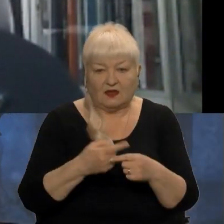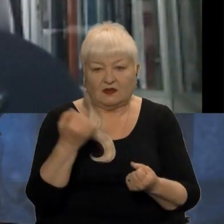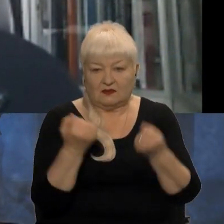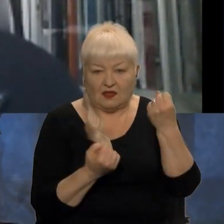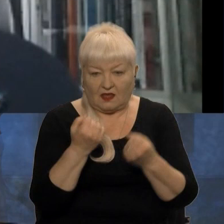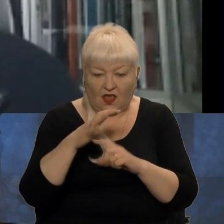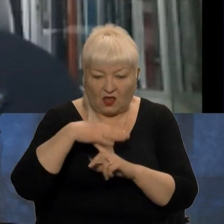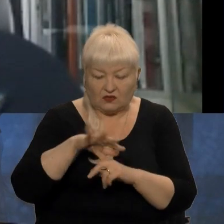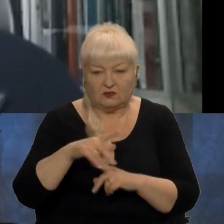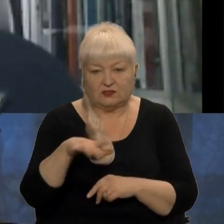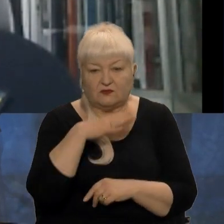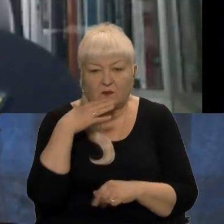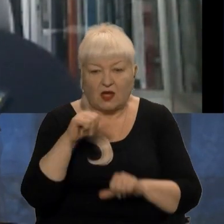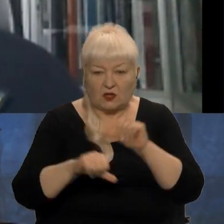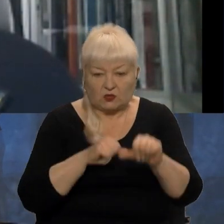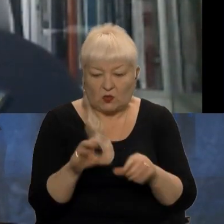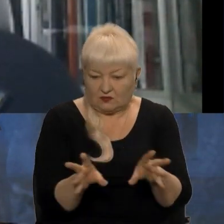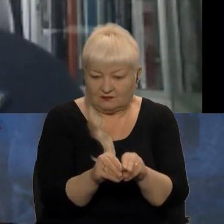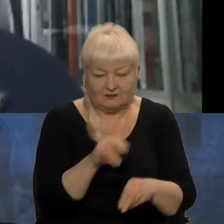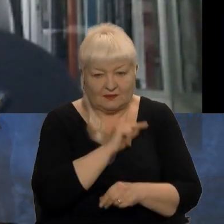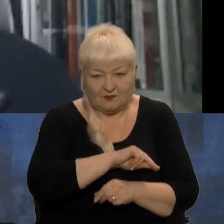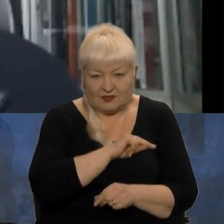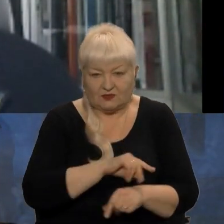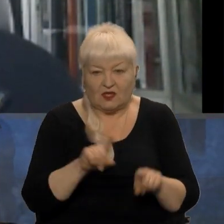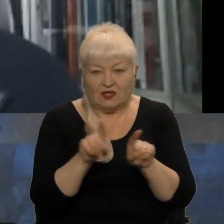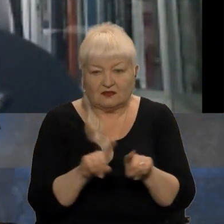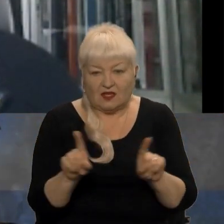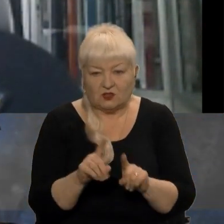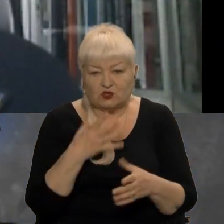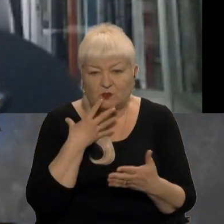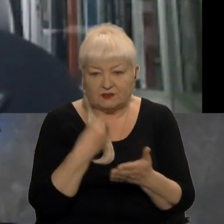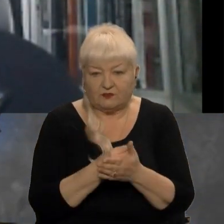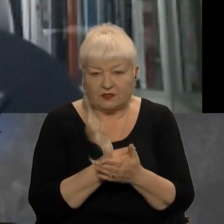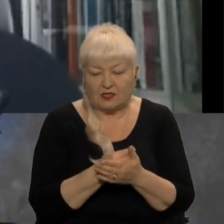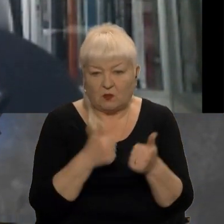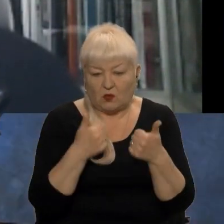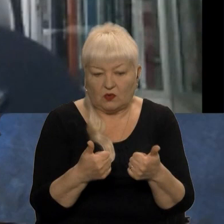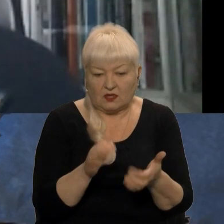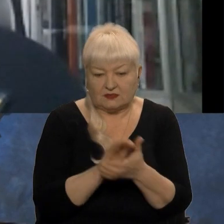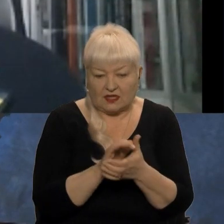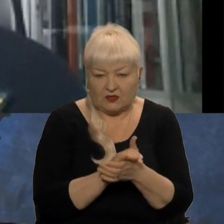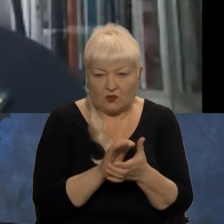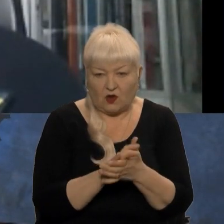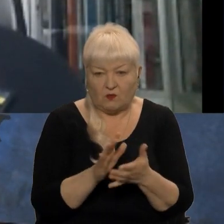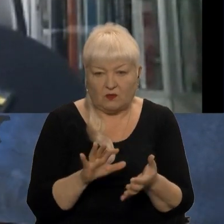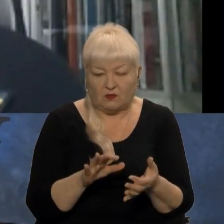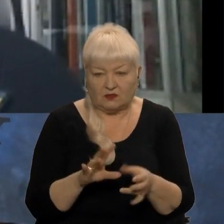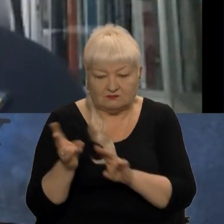працюють один з одним. І отак, щоб своєму доброму знайомому так взяти і призвести,